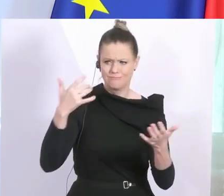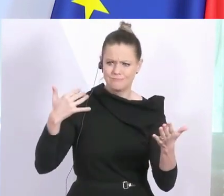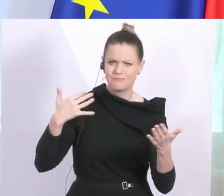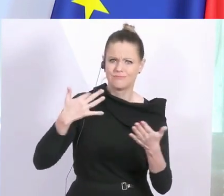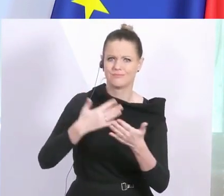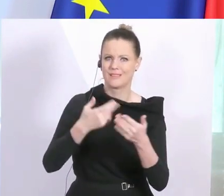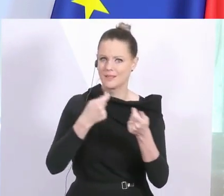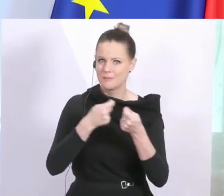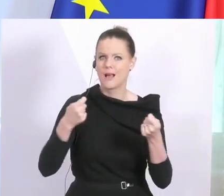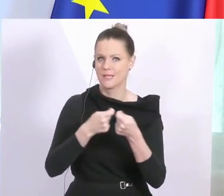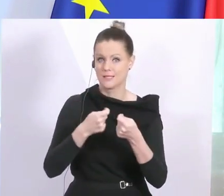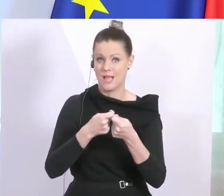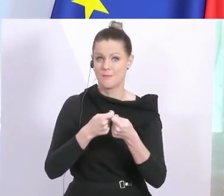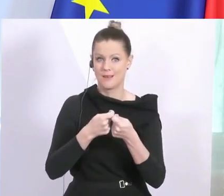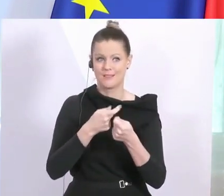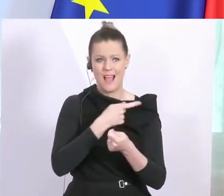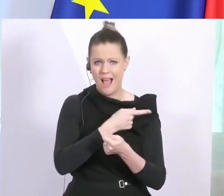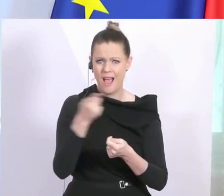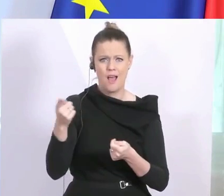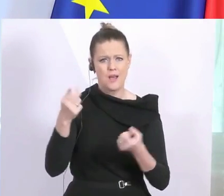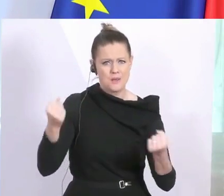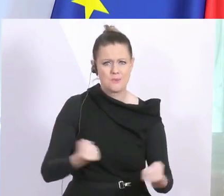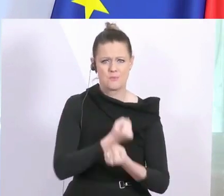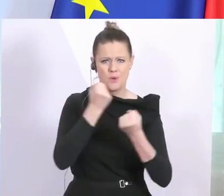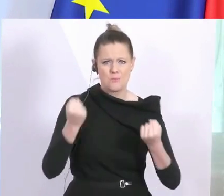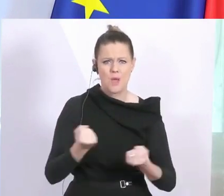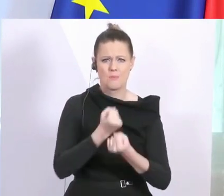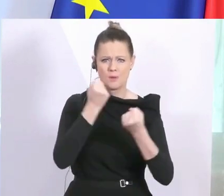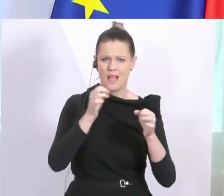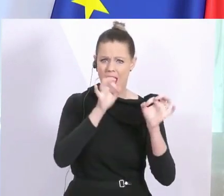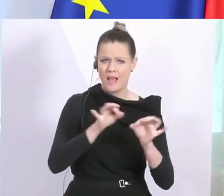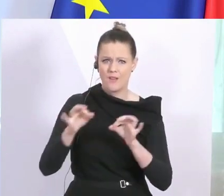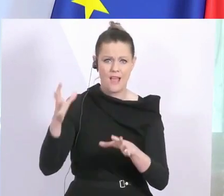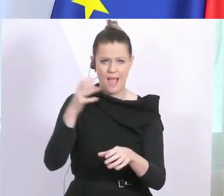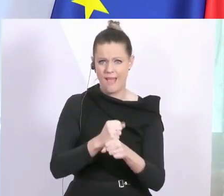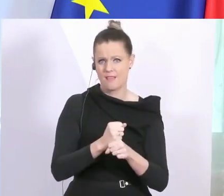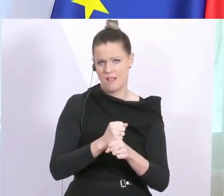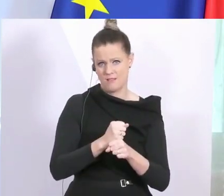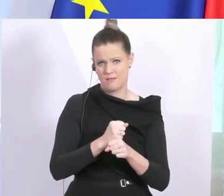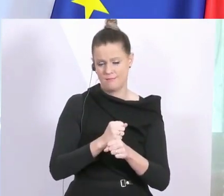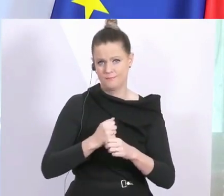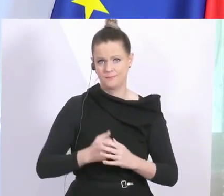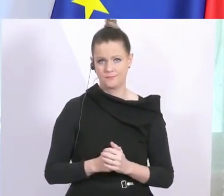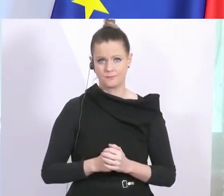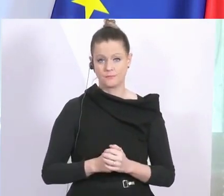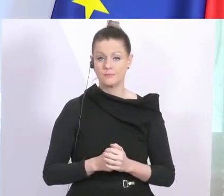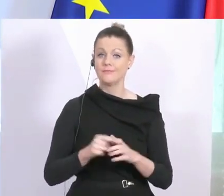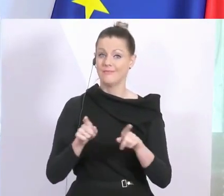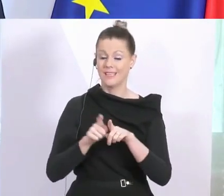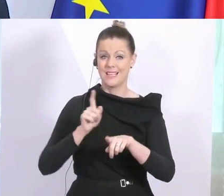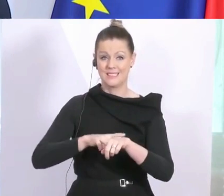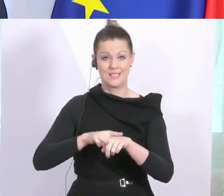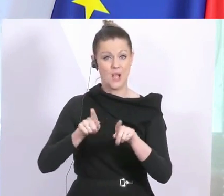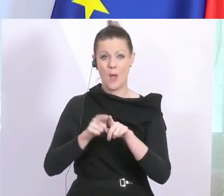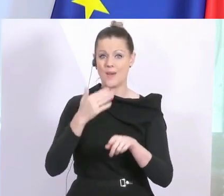der Maßnahmen, wie sehr noch alle bemüht sind, sich auch an diese Anordnungen zu halten. Und gleichzeitig auch ein